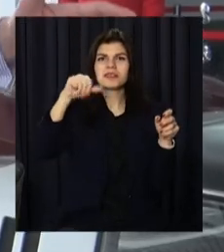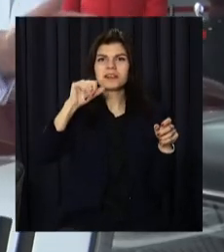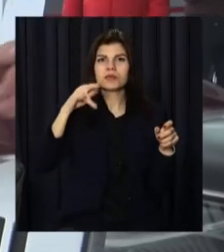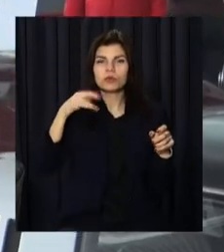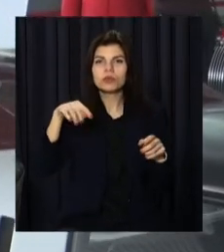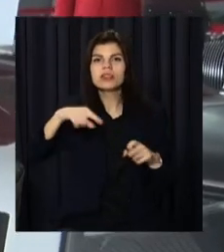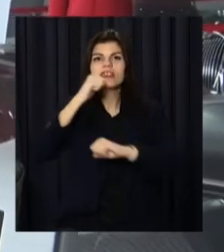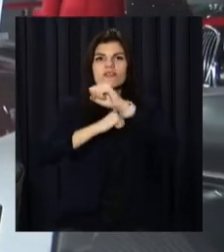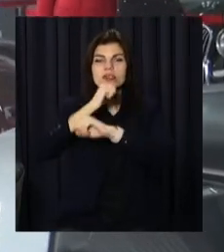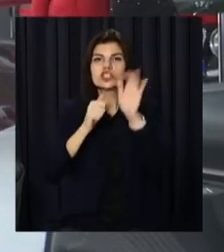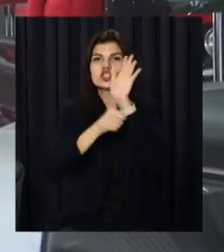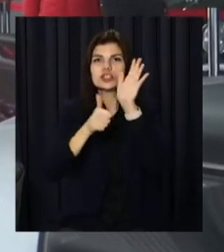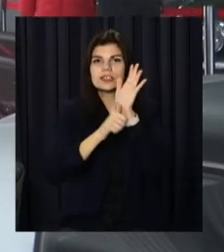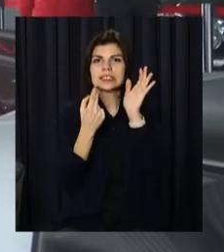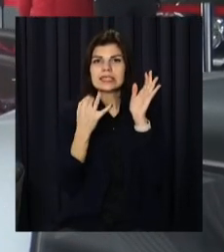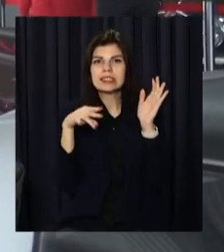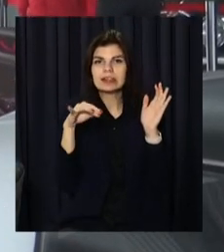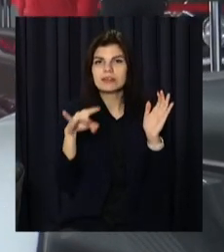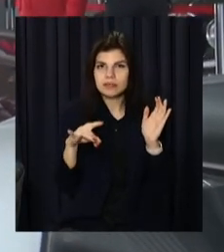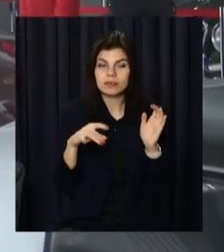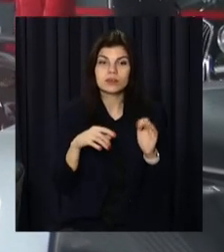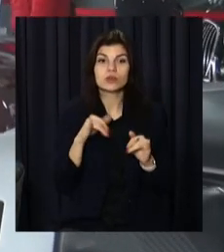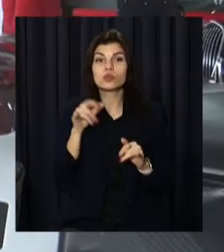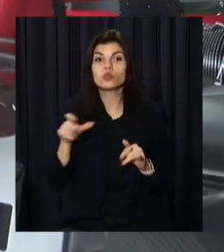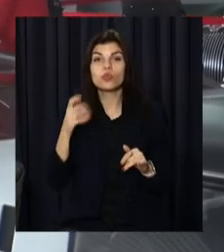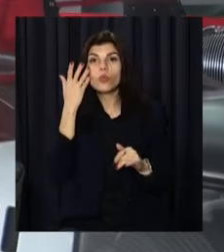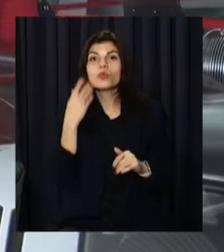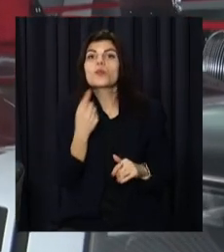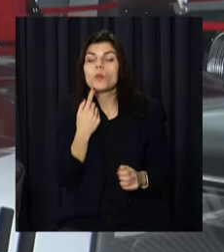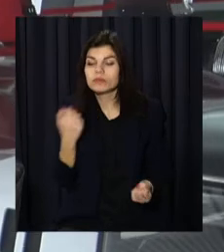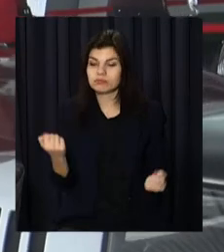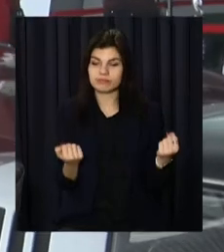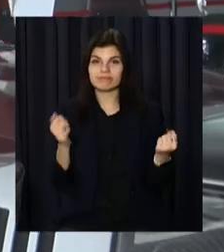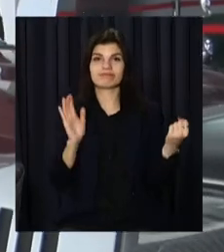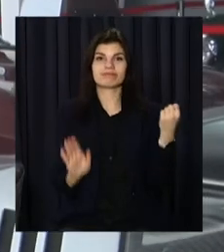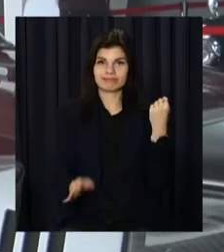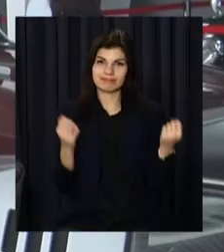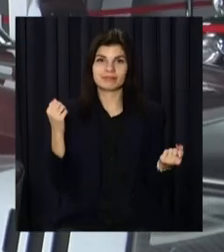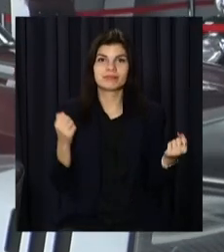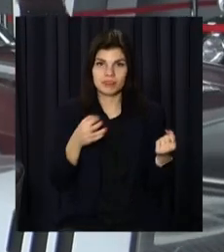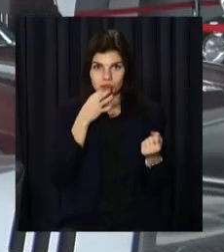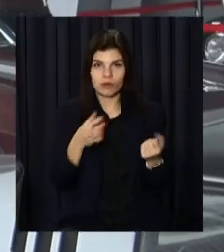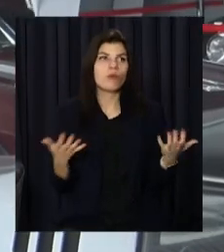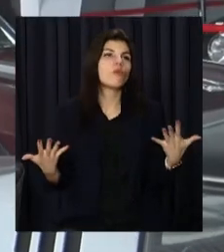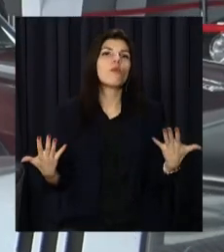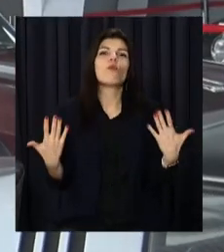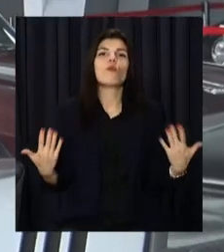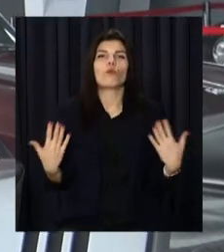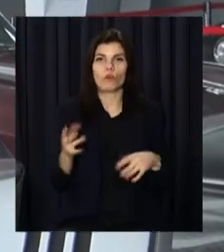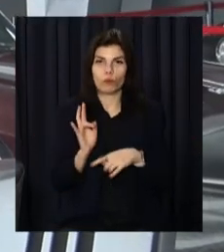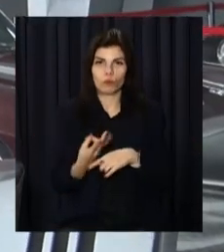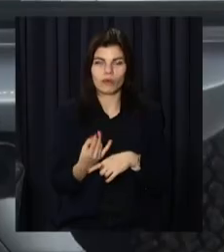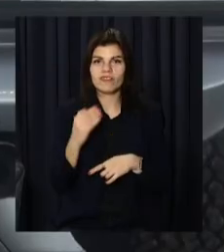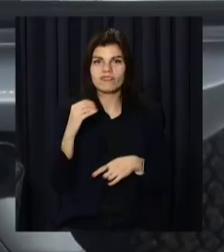шестиціліндровий двигун, 2,4 об'єм. І люди, коли її попробували, назвали її майже «Феррарі». Вона була наскільки